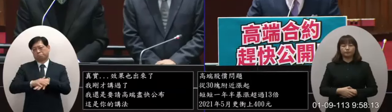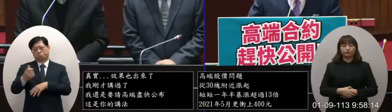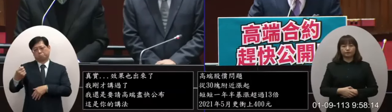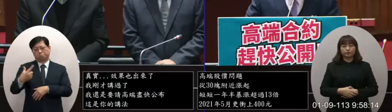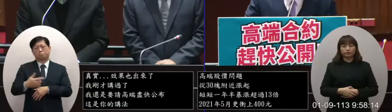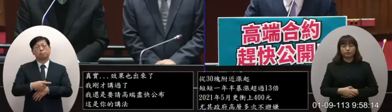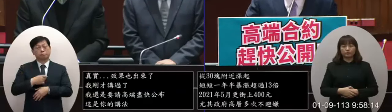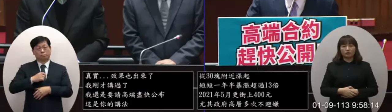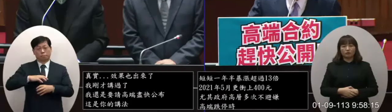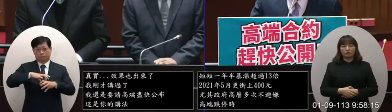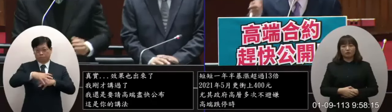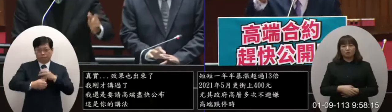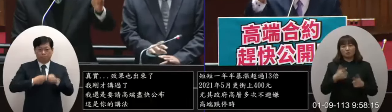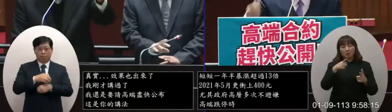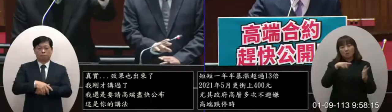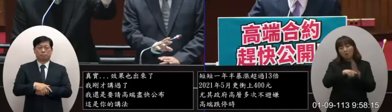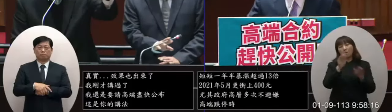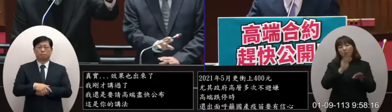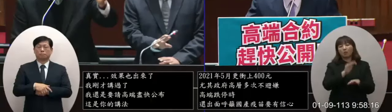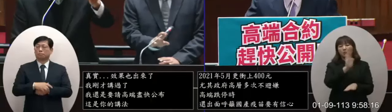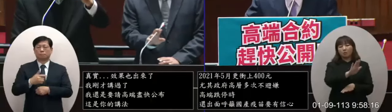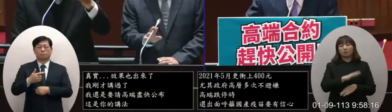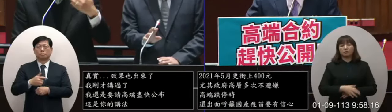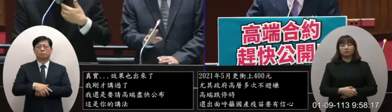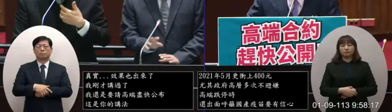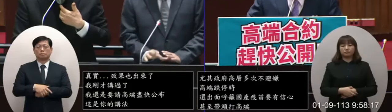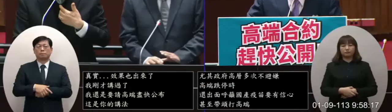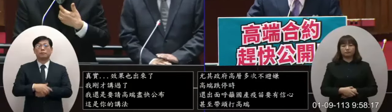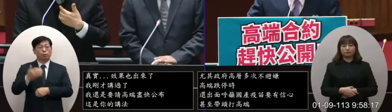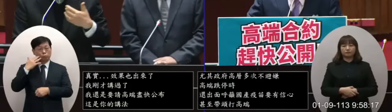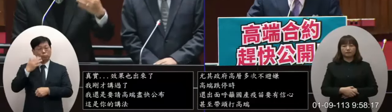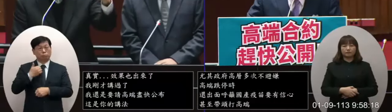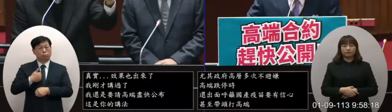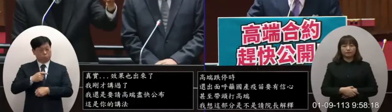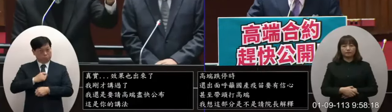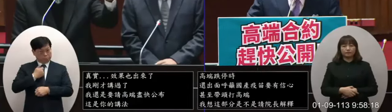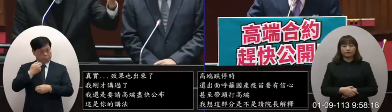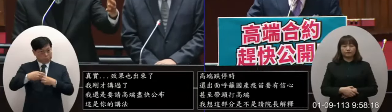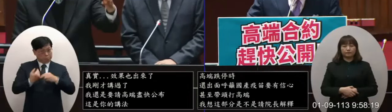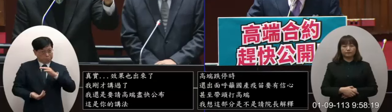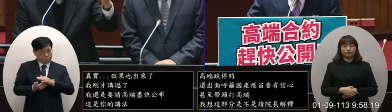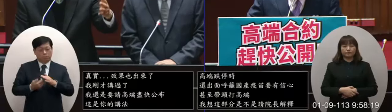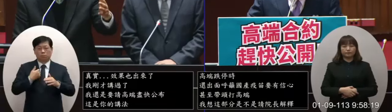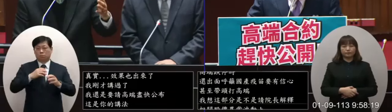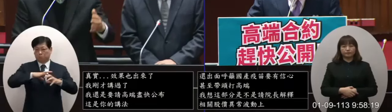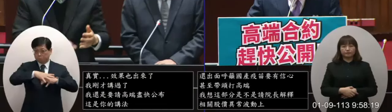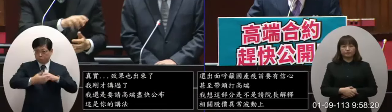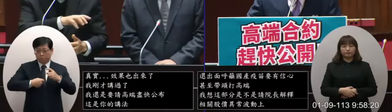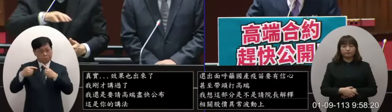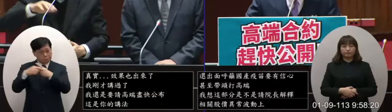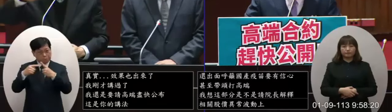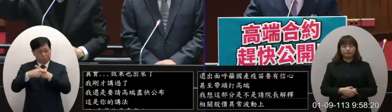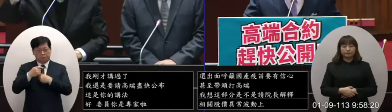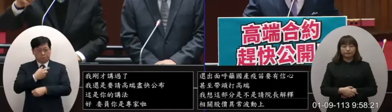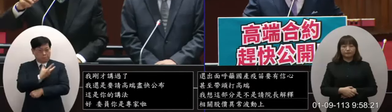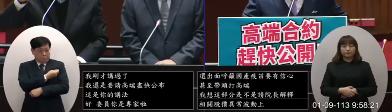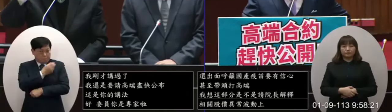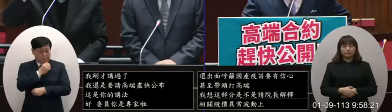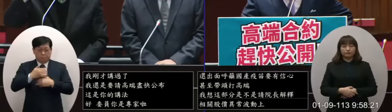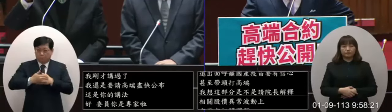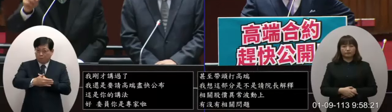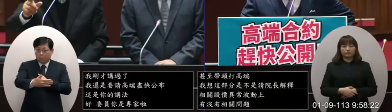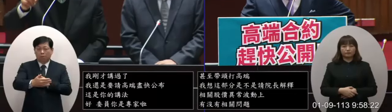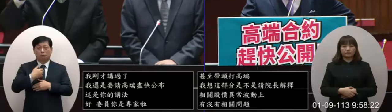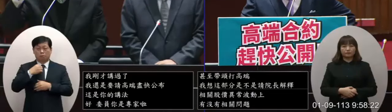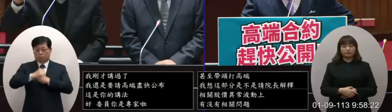我跟你講全世界不會啦你比較專家啦好那你如果承認我是專家全世界在發展疫苗的人在發展的過程當